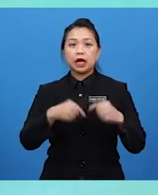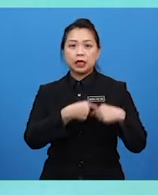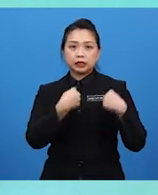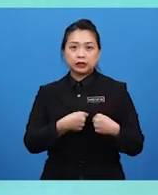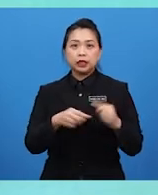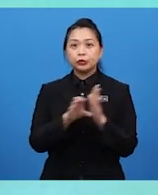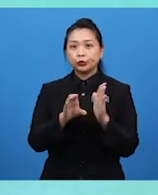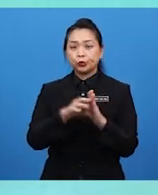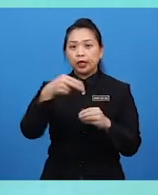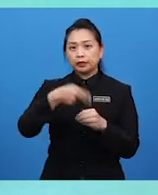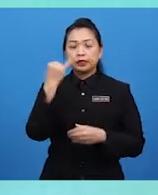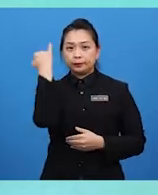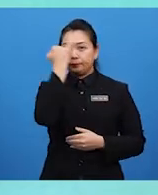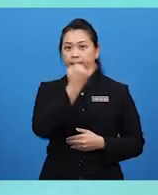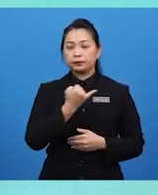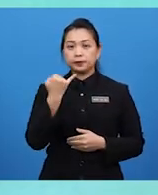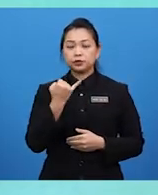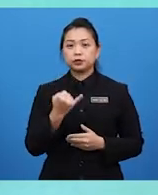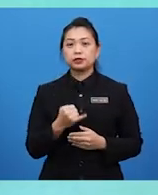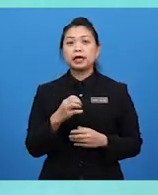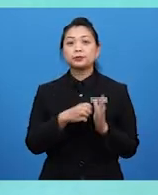Contoh, penghasilan imej ekspresif.